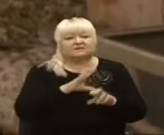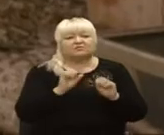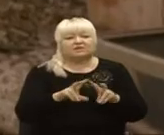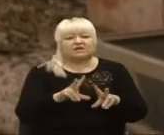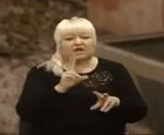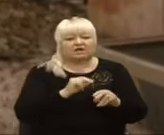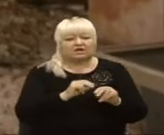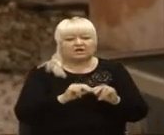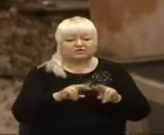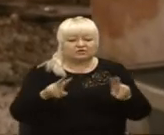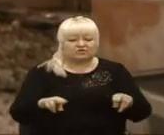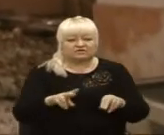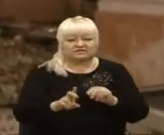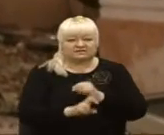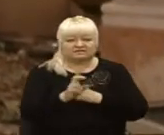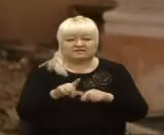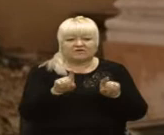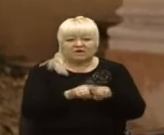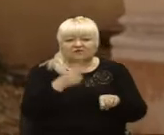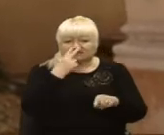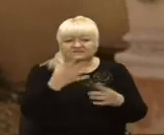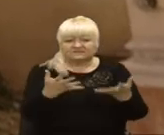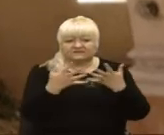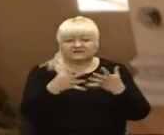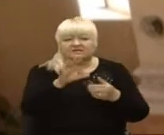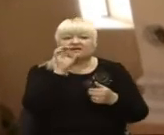Ось як зараз виглядає костел. З нього вкрали покрівлю.